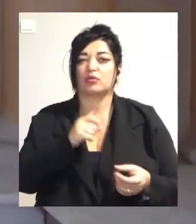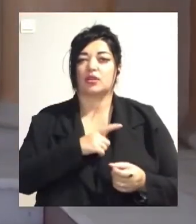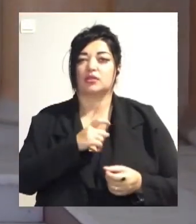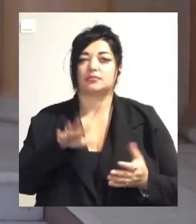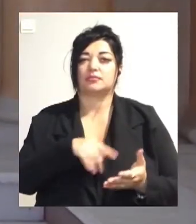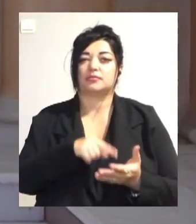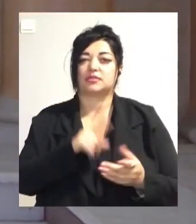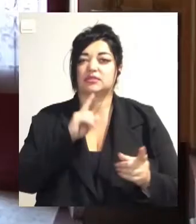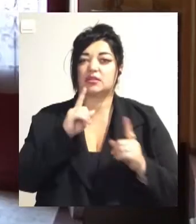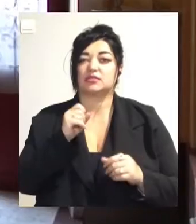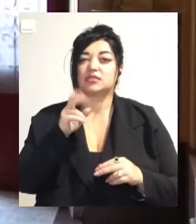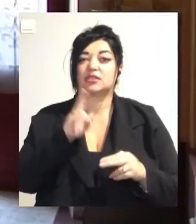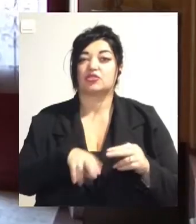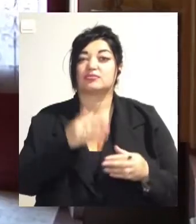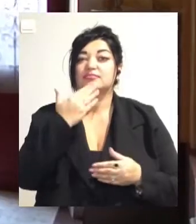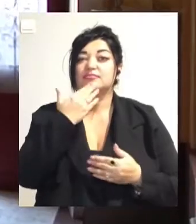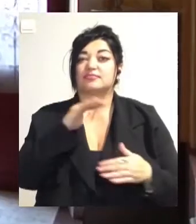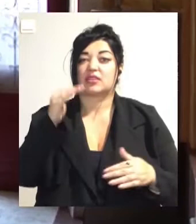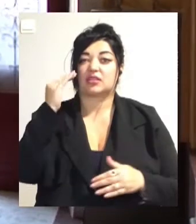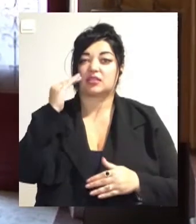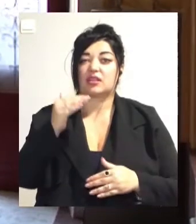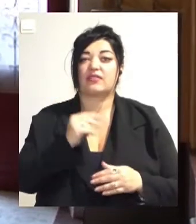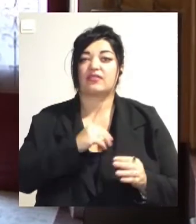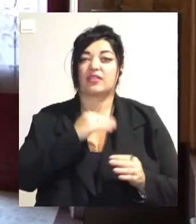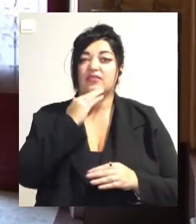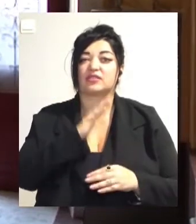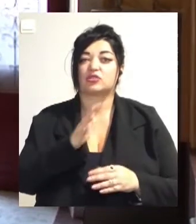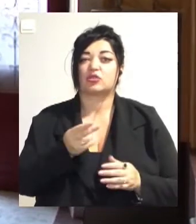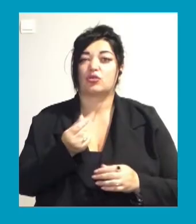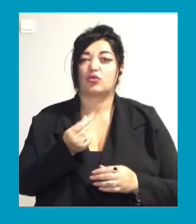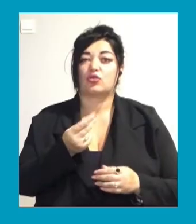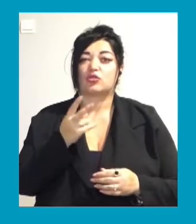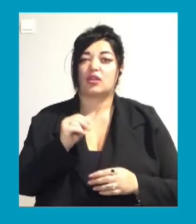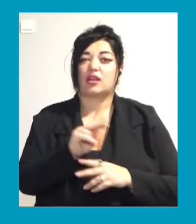дах під'їзду. Не вистачило грошей на реставрацію монументального живопису.